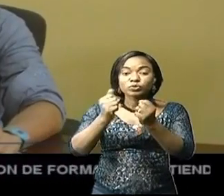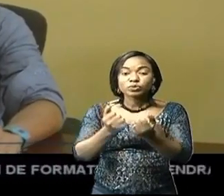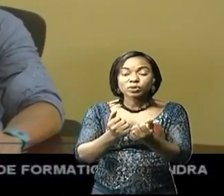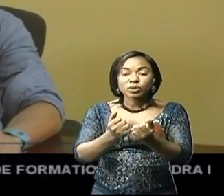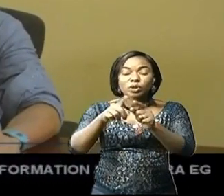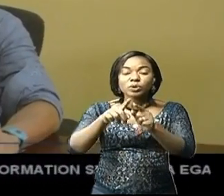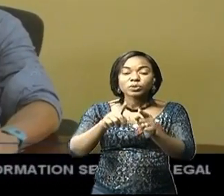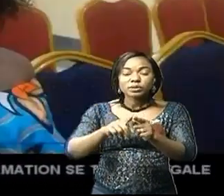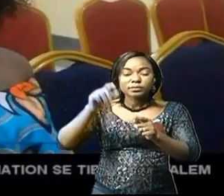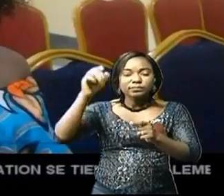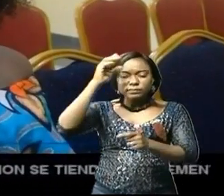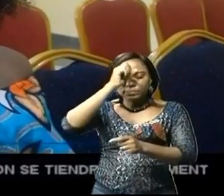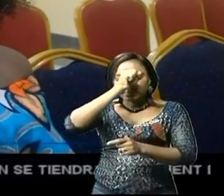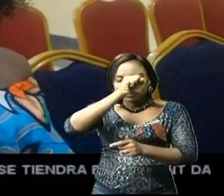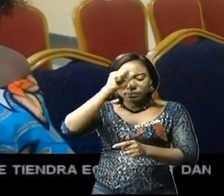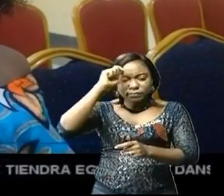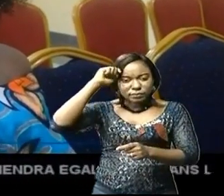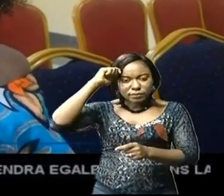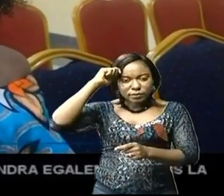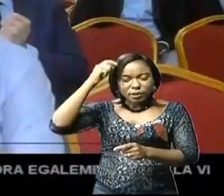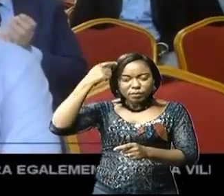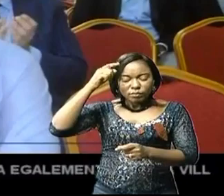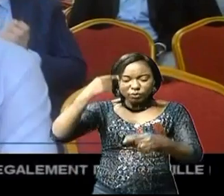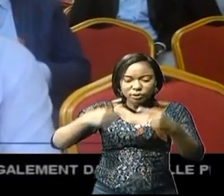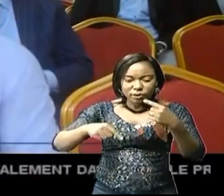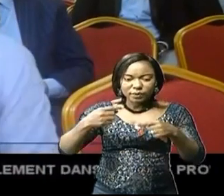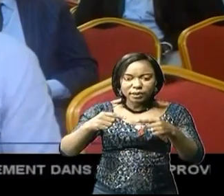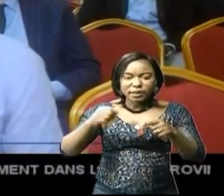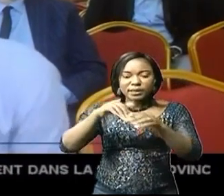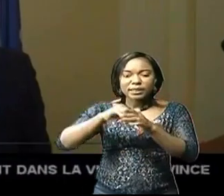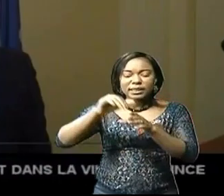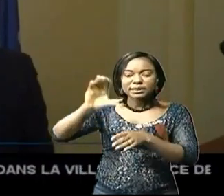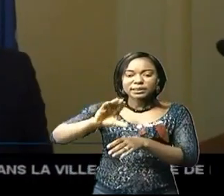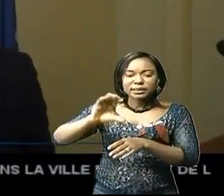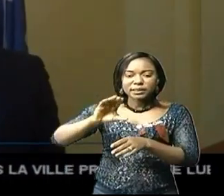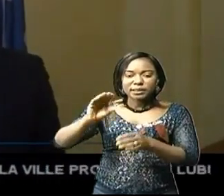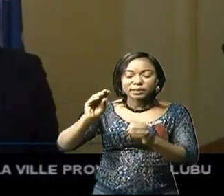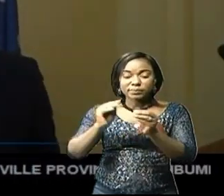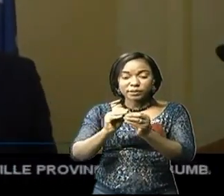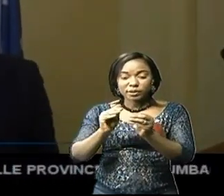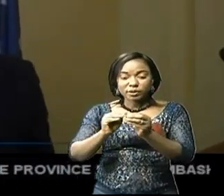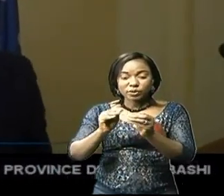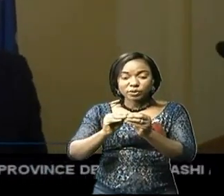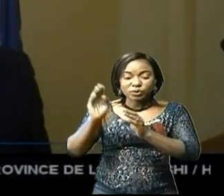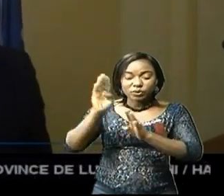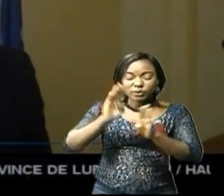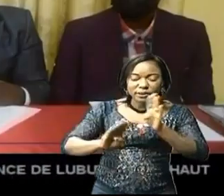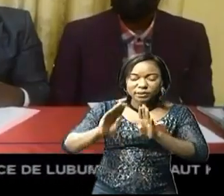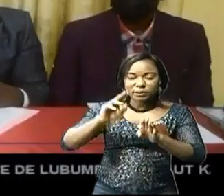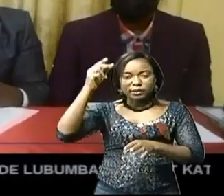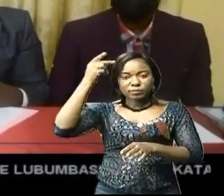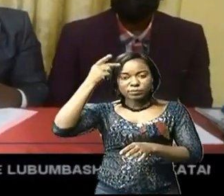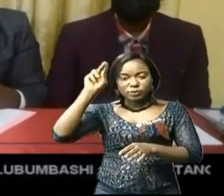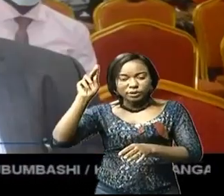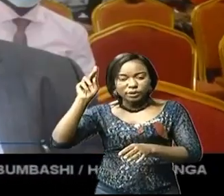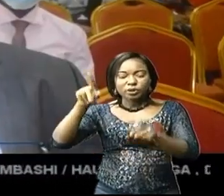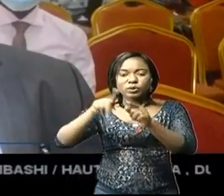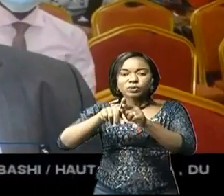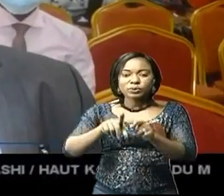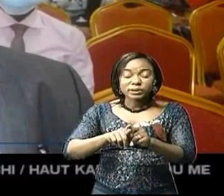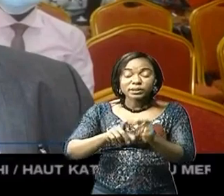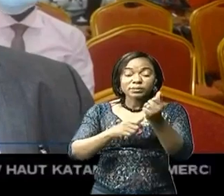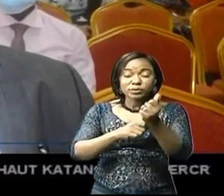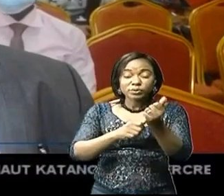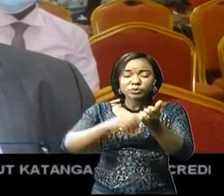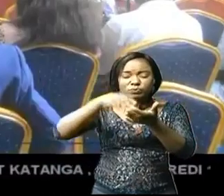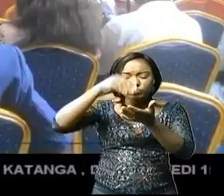retenue pour alimenter les débats au cours de la 5e édition de Sciences Politiques, sur initiative évidemment des politologues de